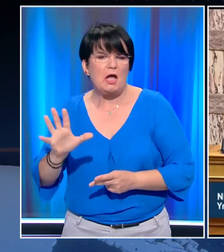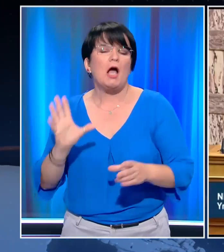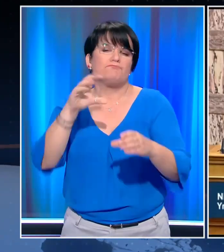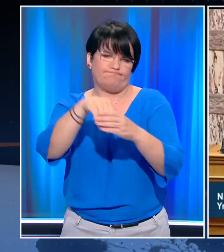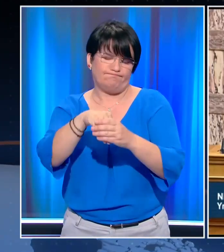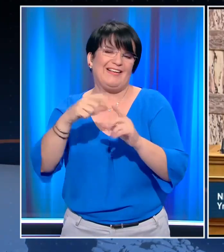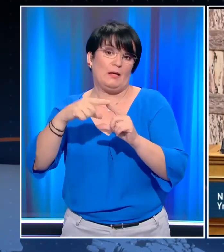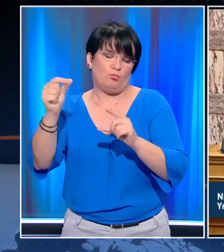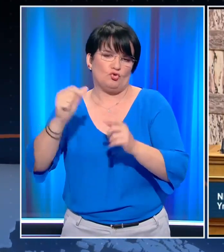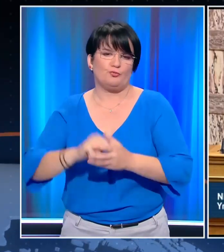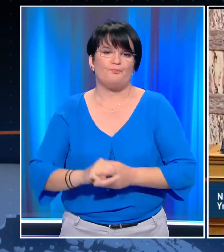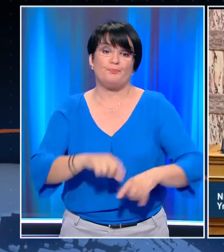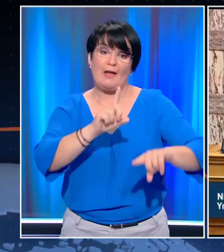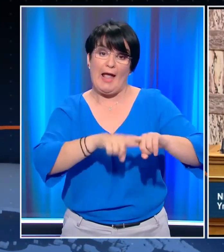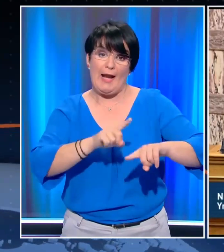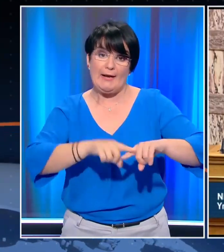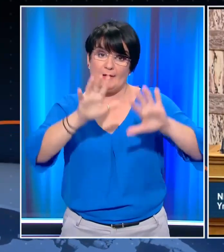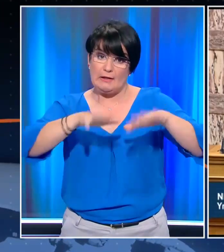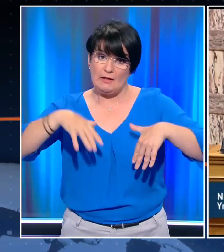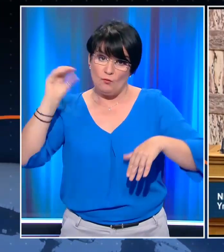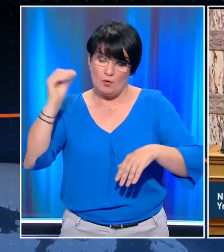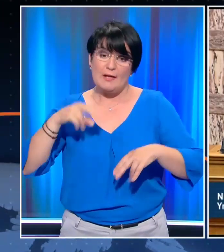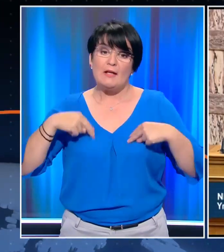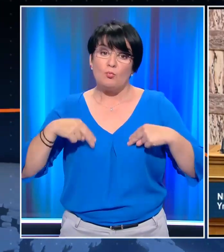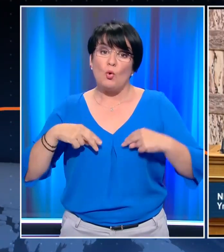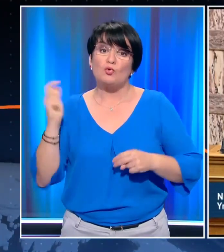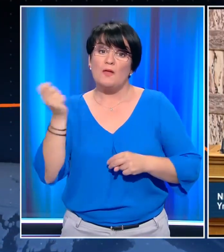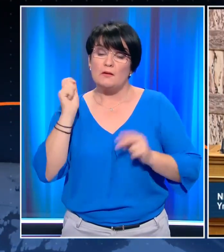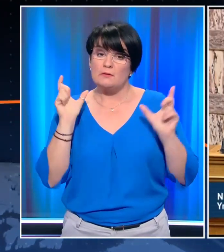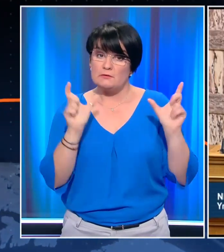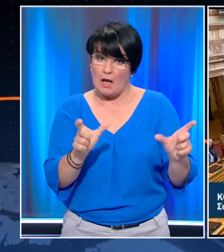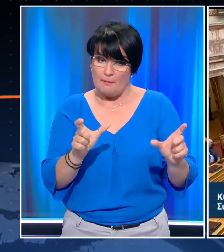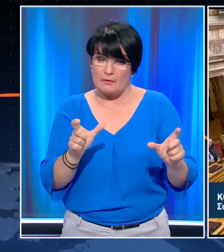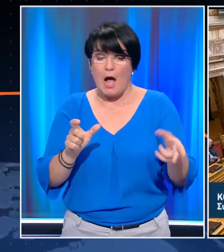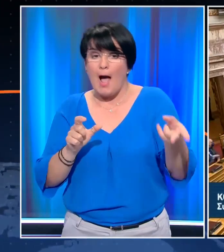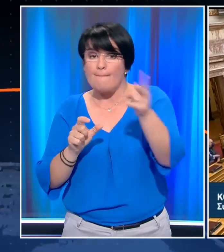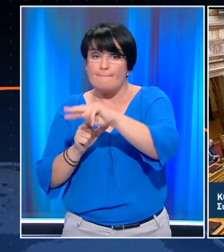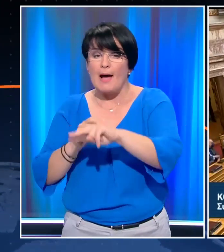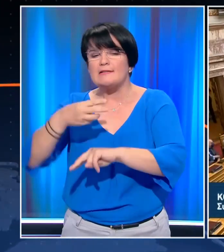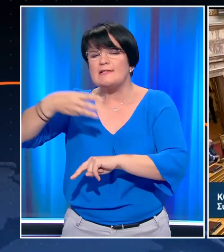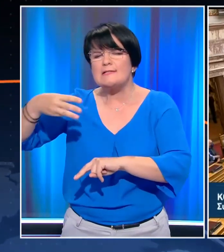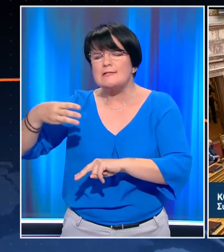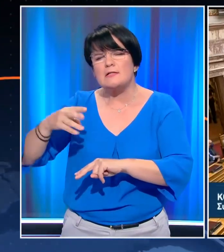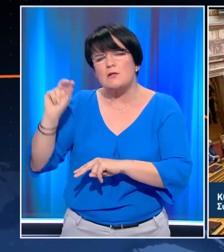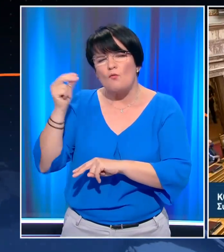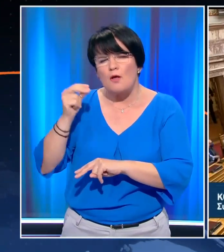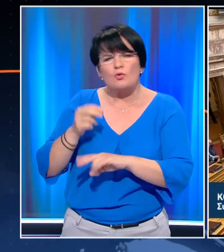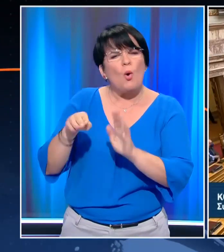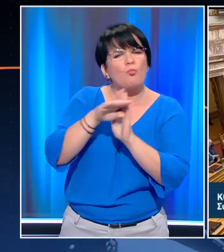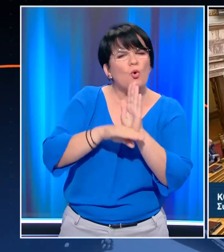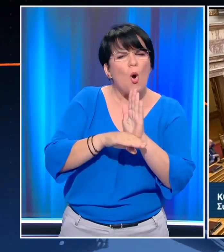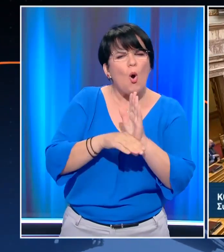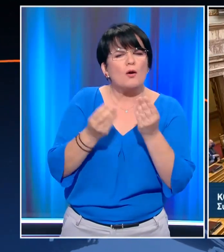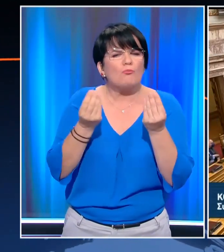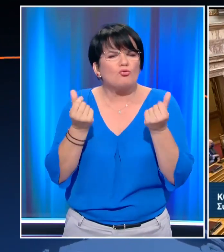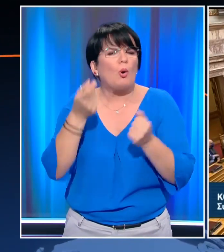Την ίδια ώρα στην Ελληνική Βουλή ο Υπουργός Εθνικής Άμυνας απαντώντας σε ερώτηση του ΣΥΡΙΖΑ για το πότε και με ποια κριτήρια θα υλοποιηθεί το πρόγραμμα των